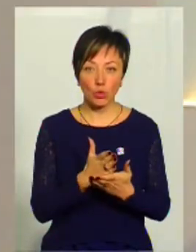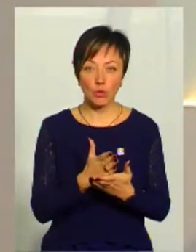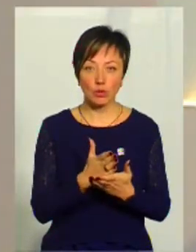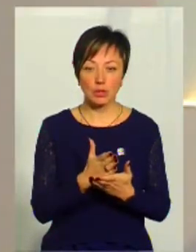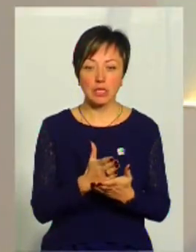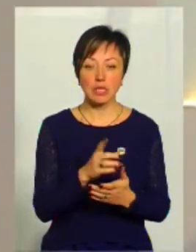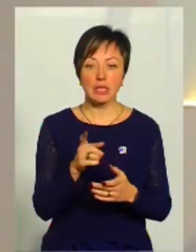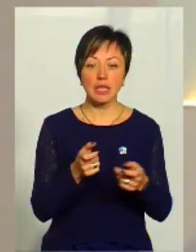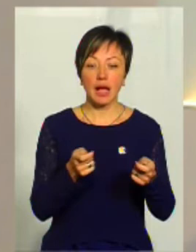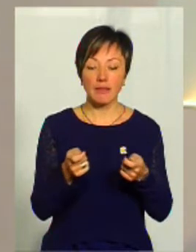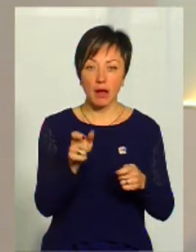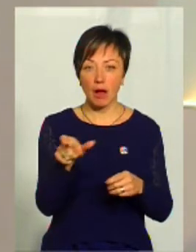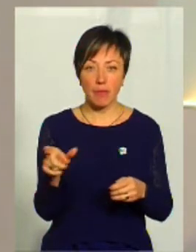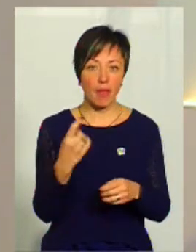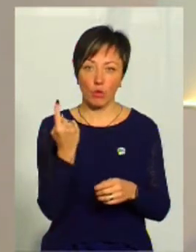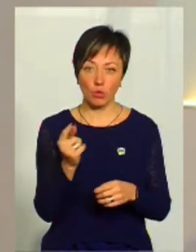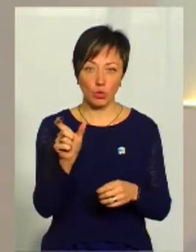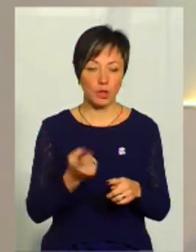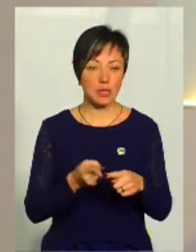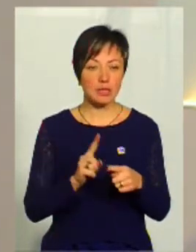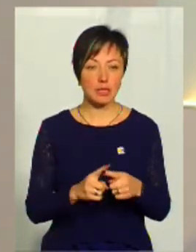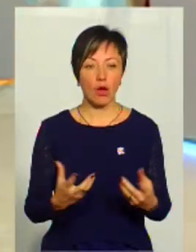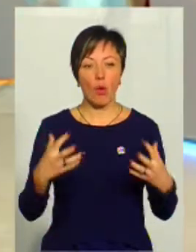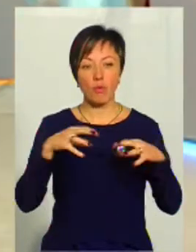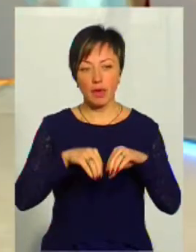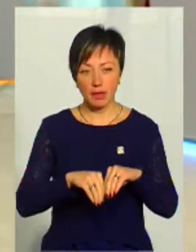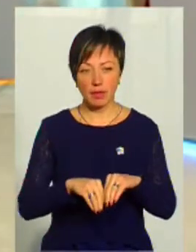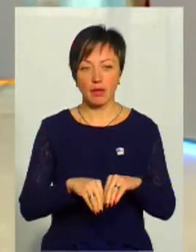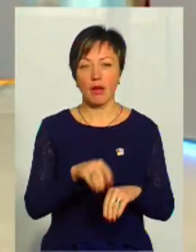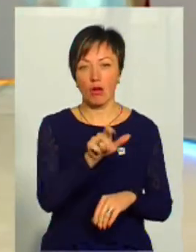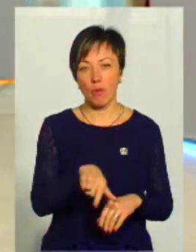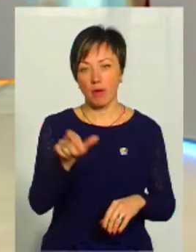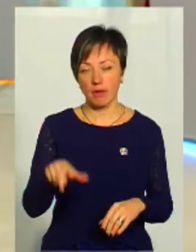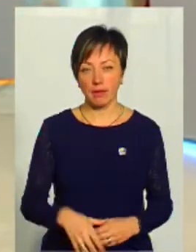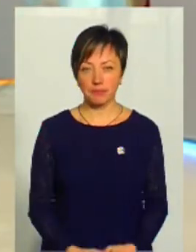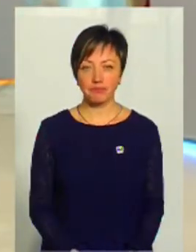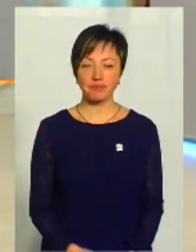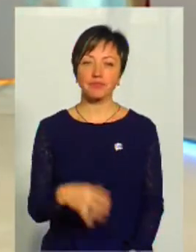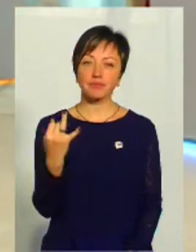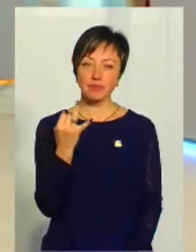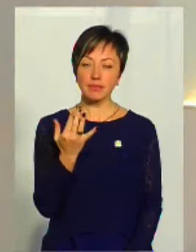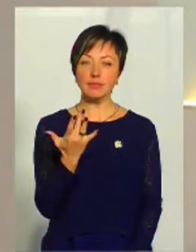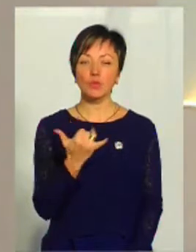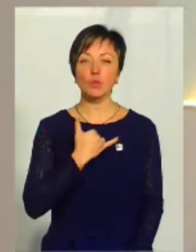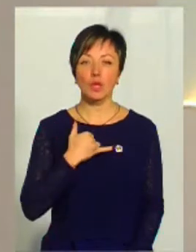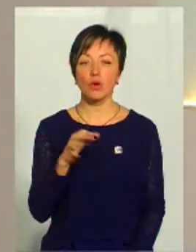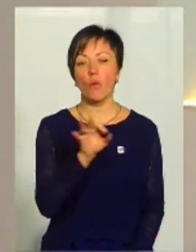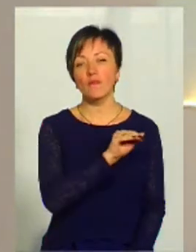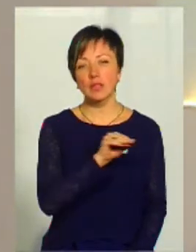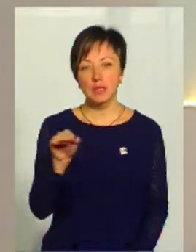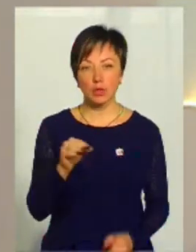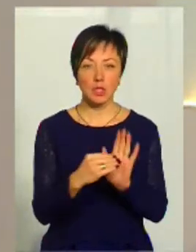за керівниками своїми не одну людину, а це об'єднання все ж таки громадян. Пане Віталію, цікаво, от скільки у нас офіційно